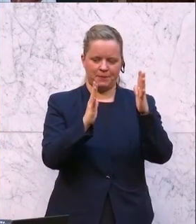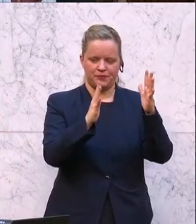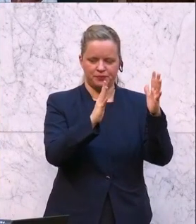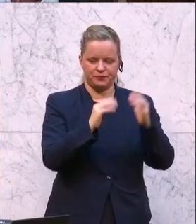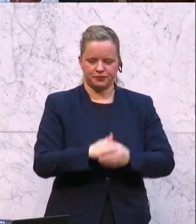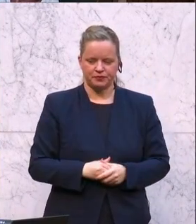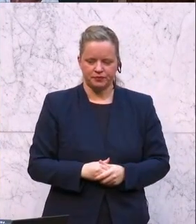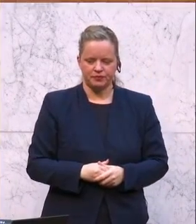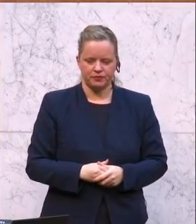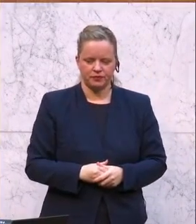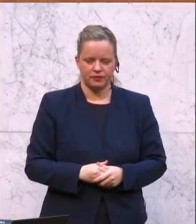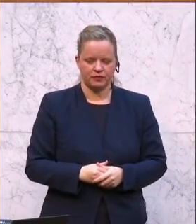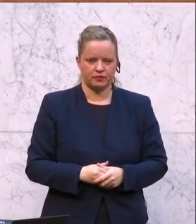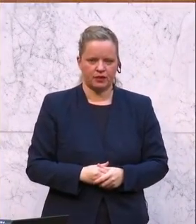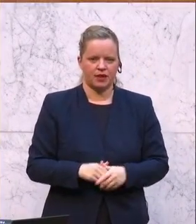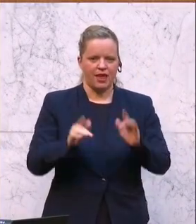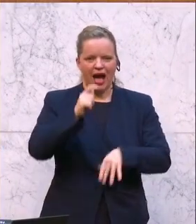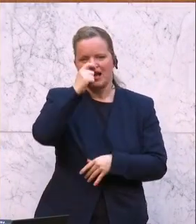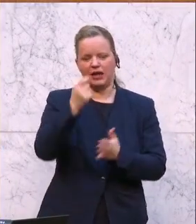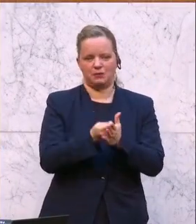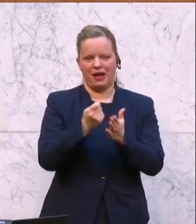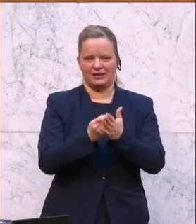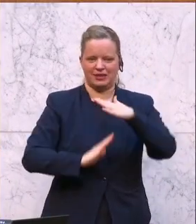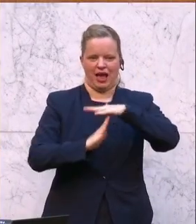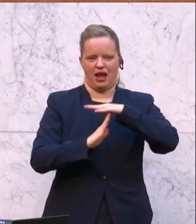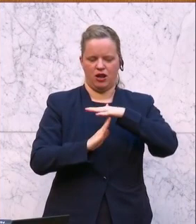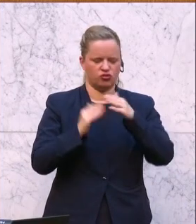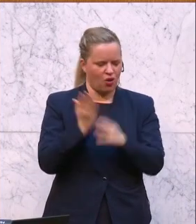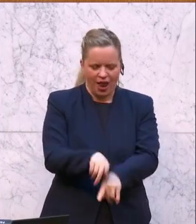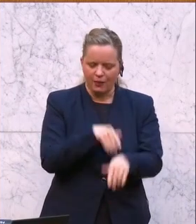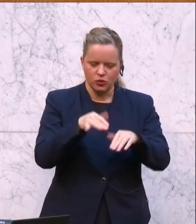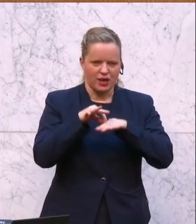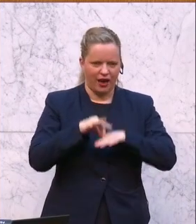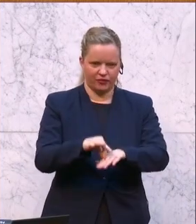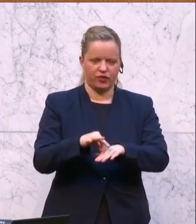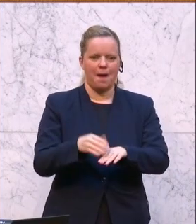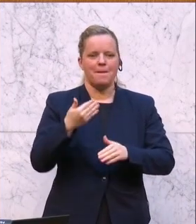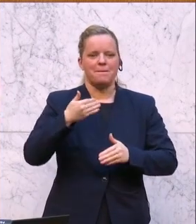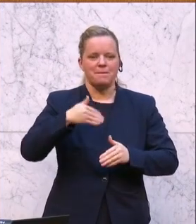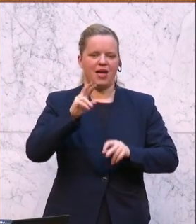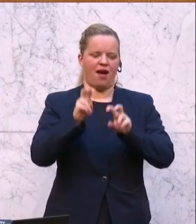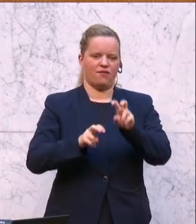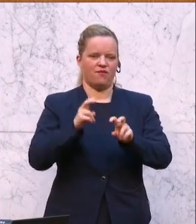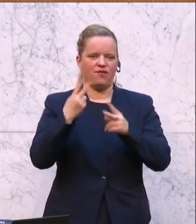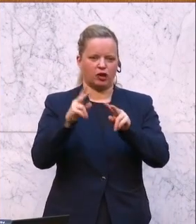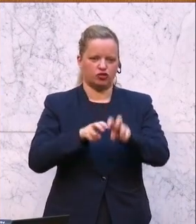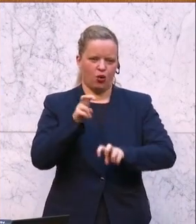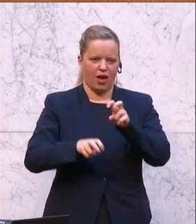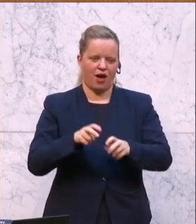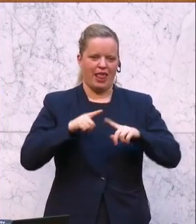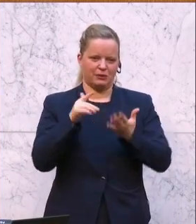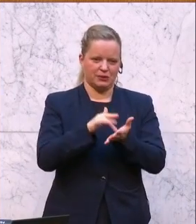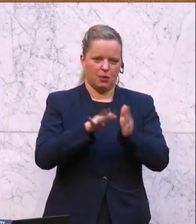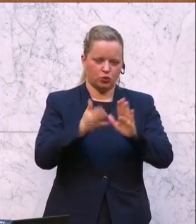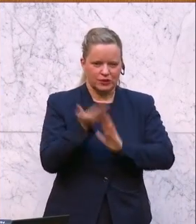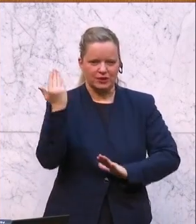Es hätte längst ein Gaspreisdeckel eingeführt werden müssen. Es hätte die Mehrwertsteuer auf Lebensmittel gestrichen werden müssen. Die CO2-Steuer